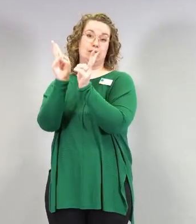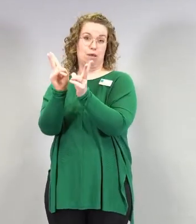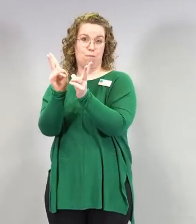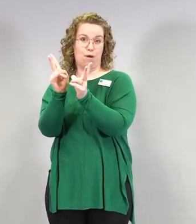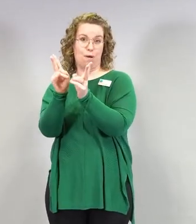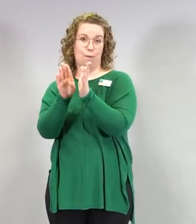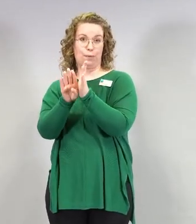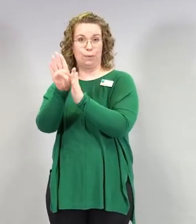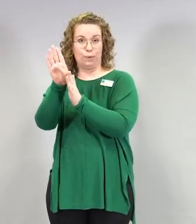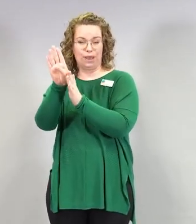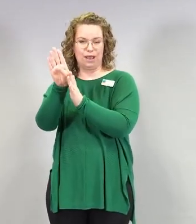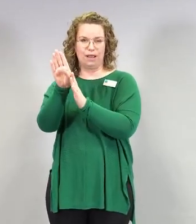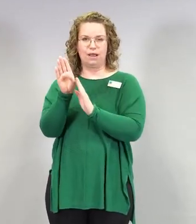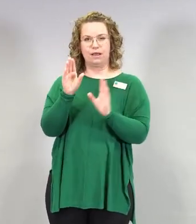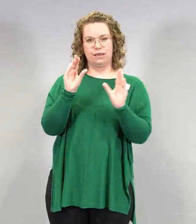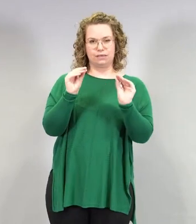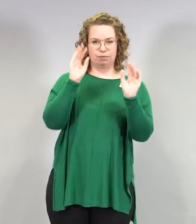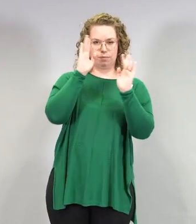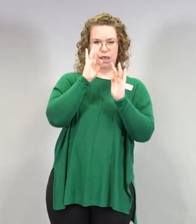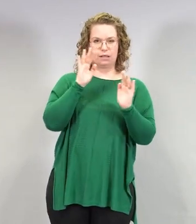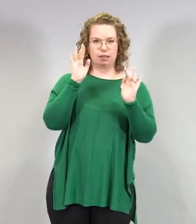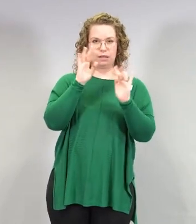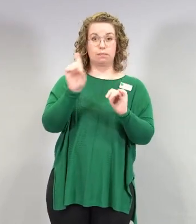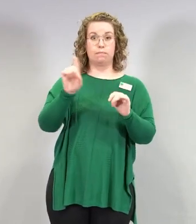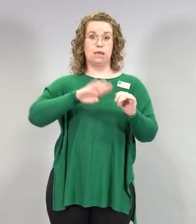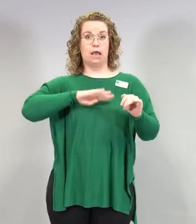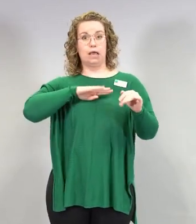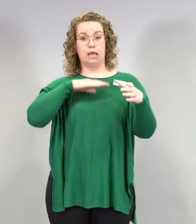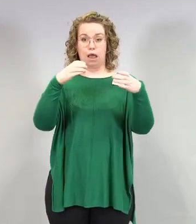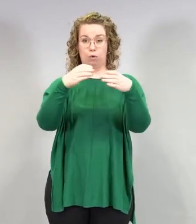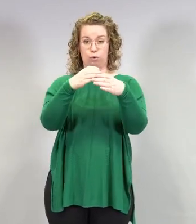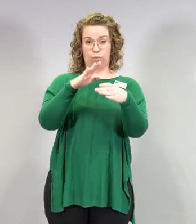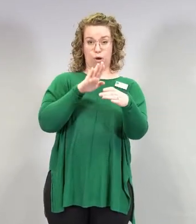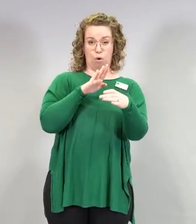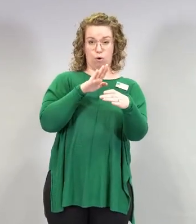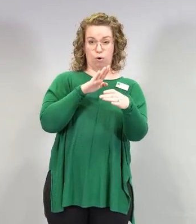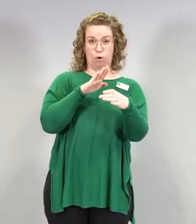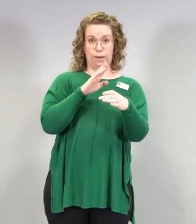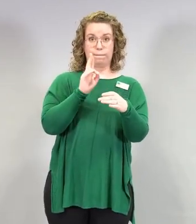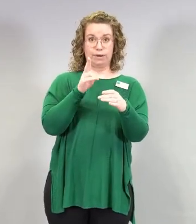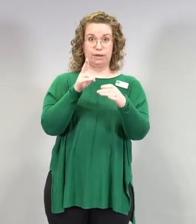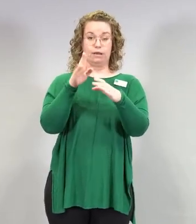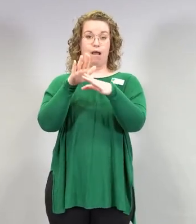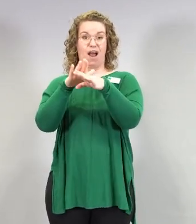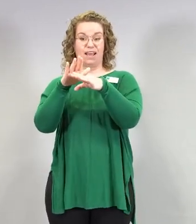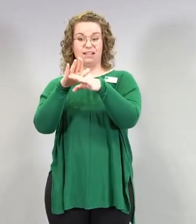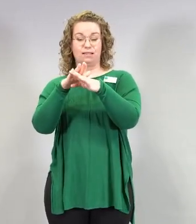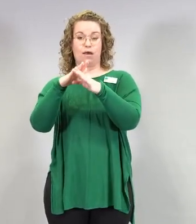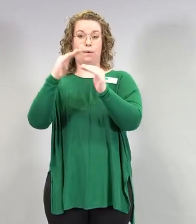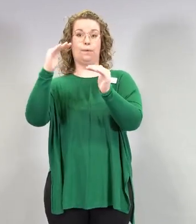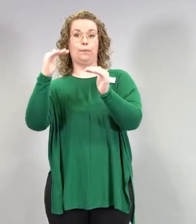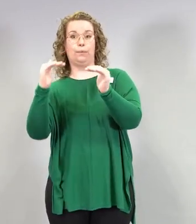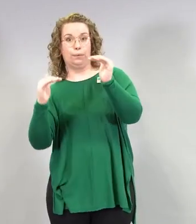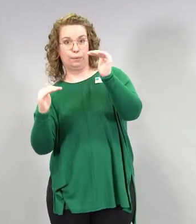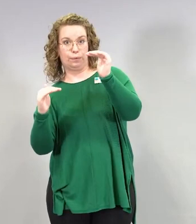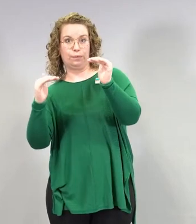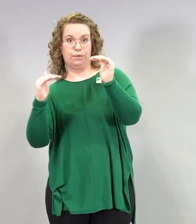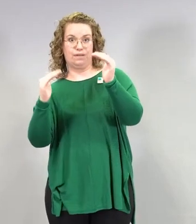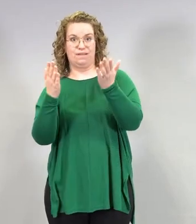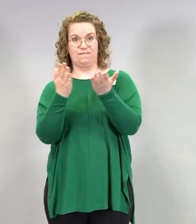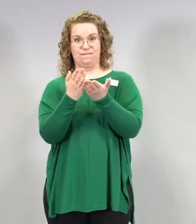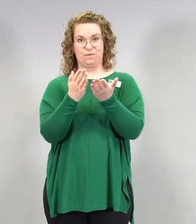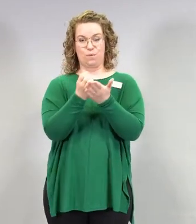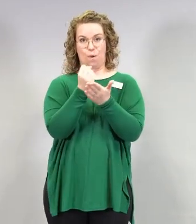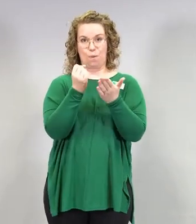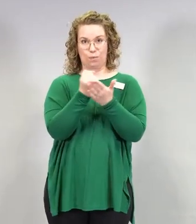enemmän hyötyä kuin haittaa, niin kansallinen rokotusasiantuntijaryhmä ja THL ovat arvioineet,